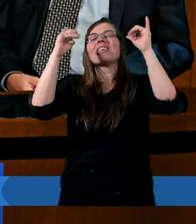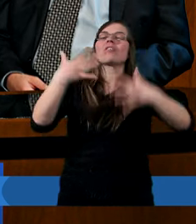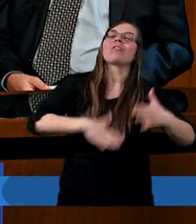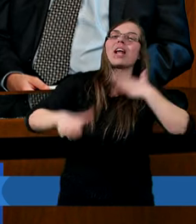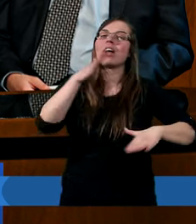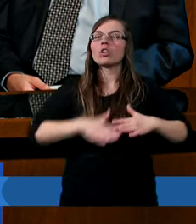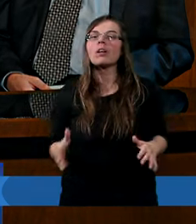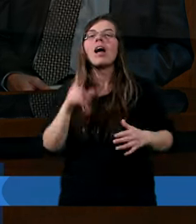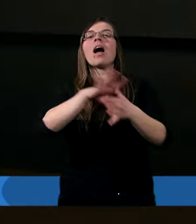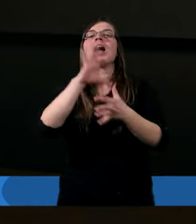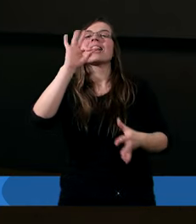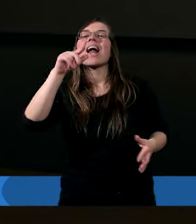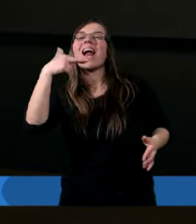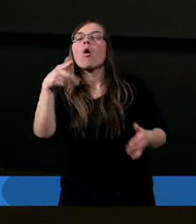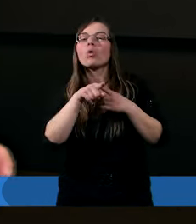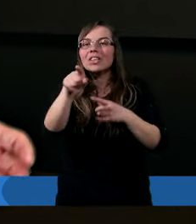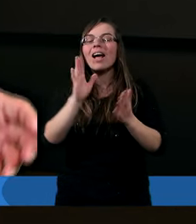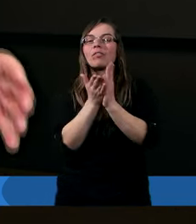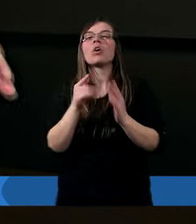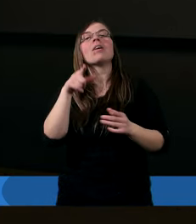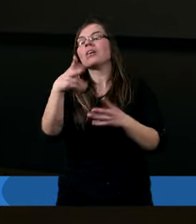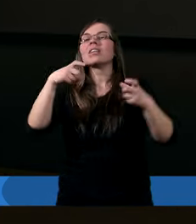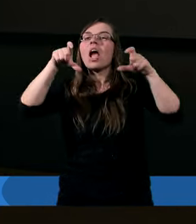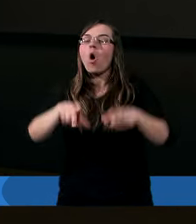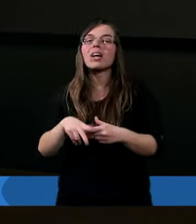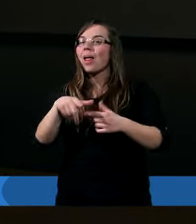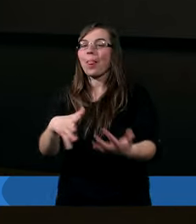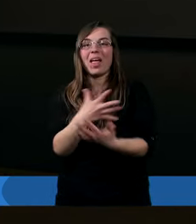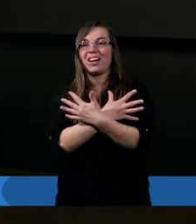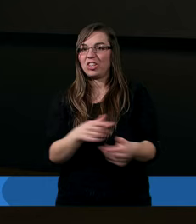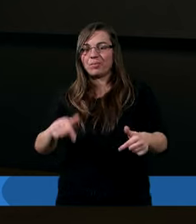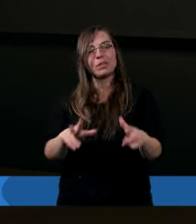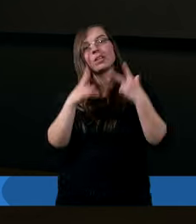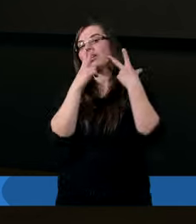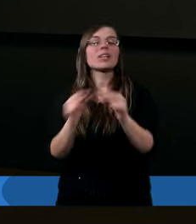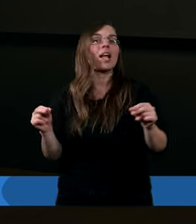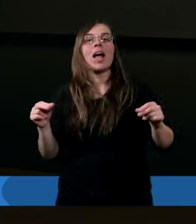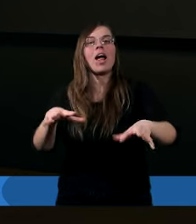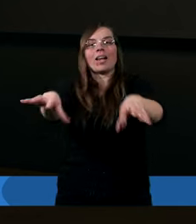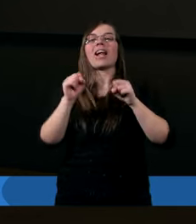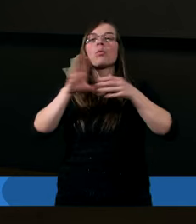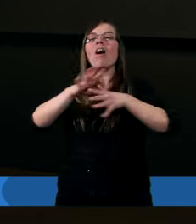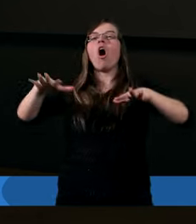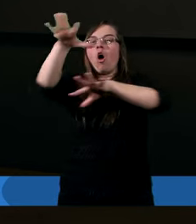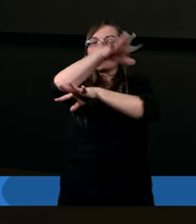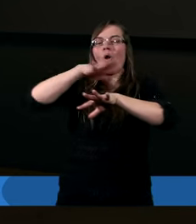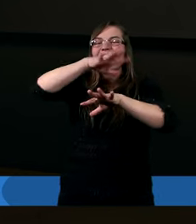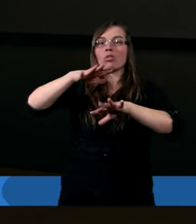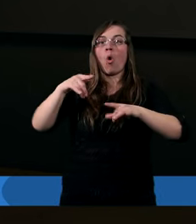Pawła do Tesaloniczan, że on wtedy nie osiada na tej ziemi. zatrzymuje się w powietrzu.